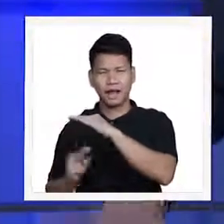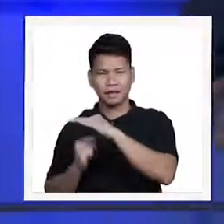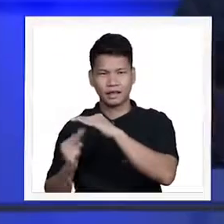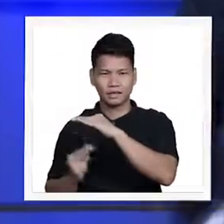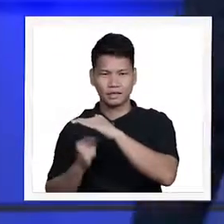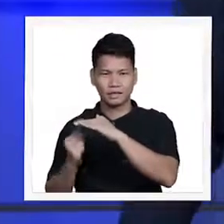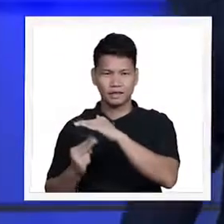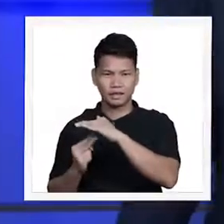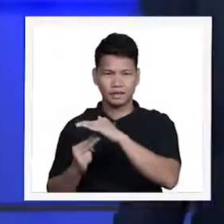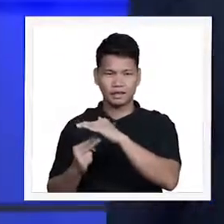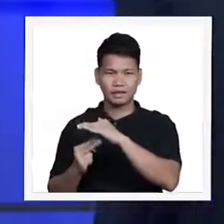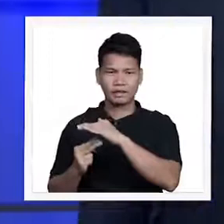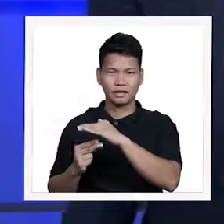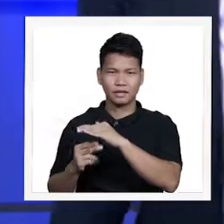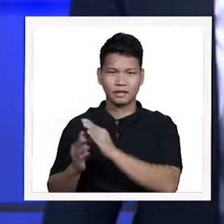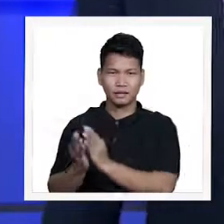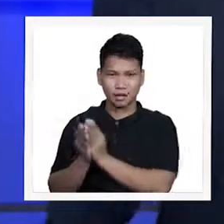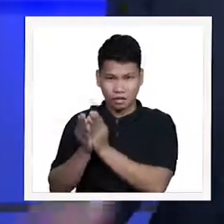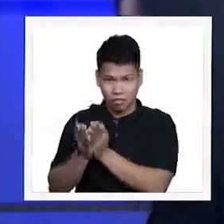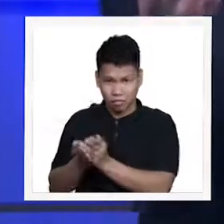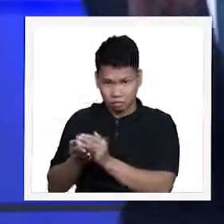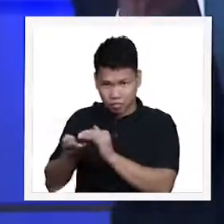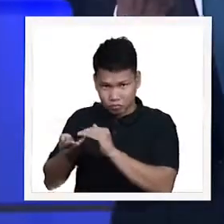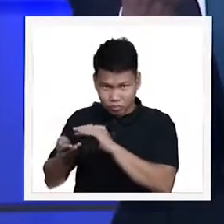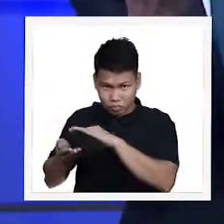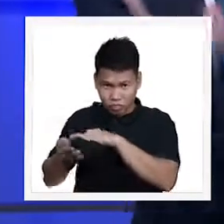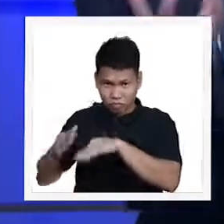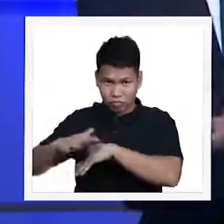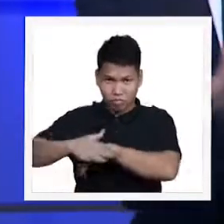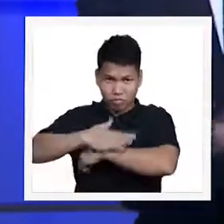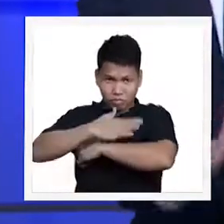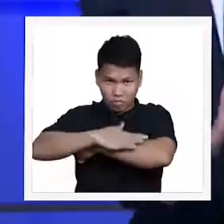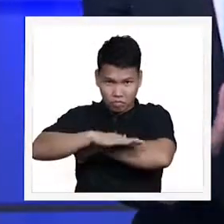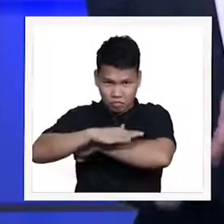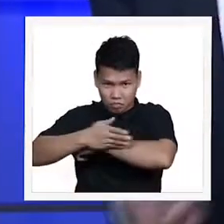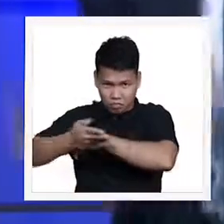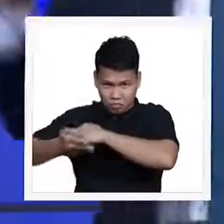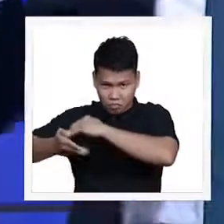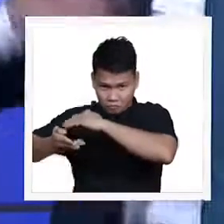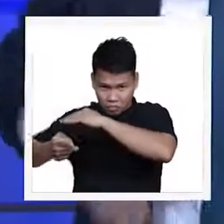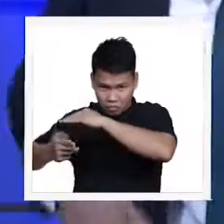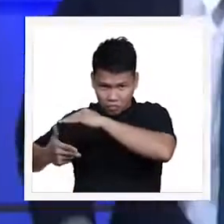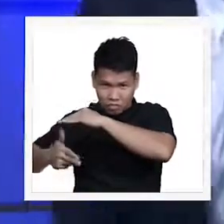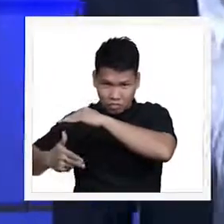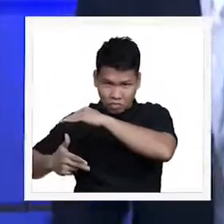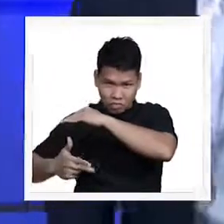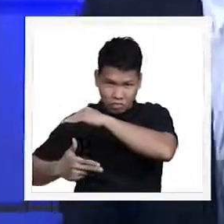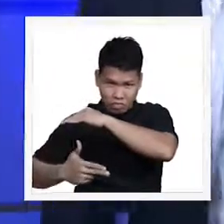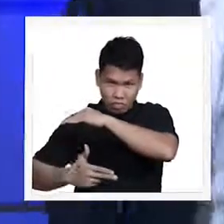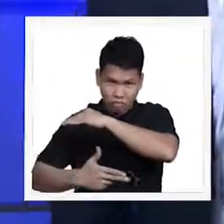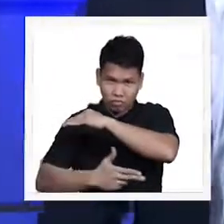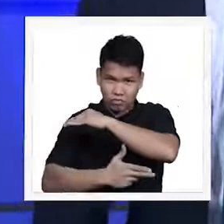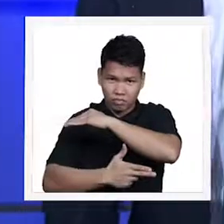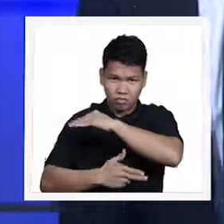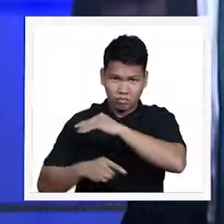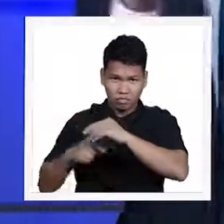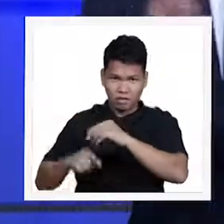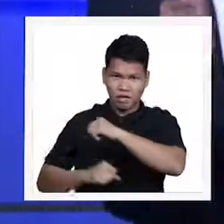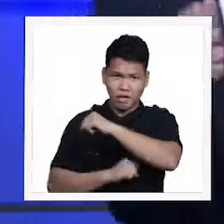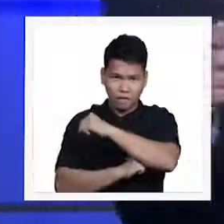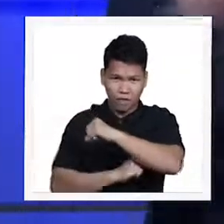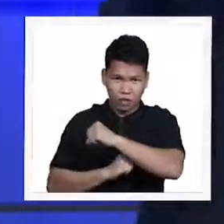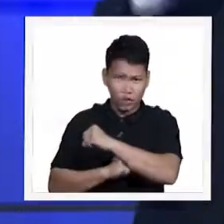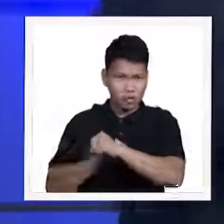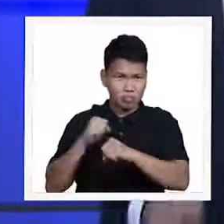travels under the sea. Kung meron po tayong pananampalataya, ito po yung pundasyon nasa ilalim na